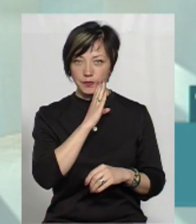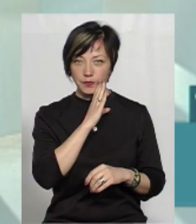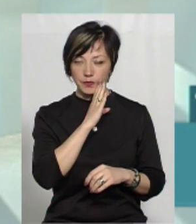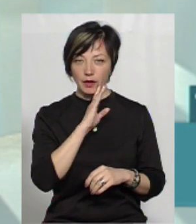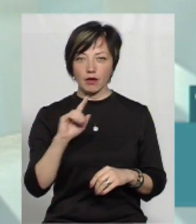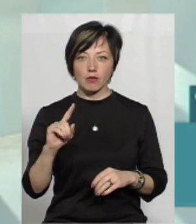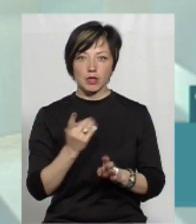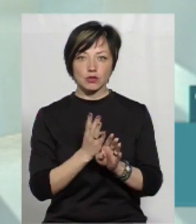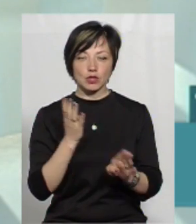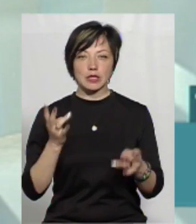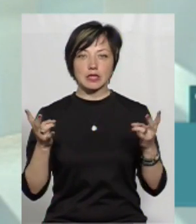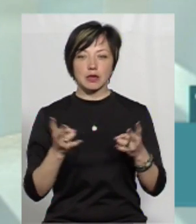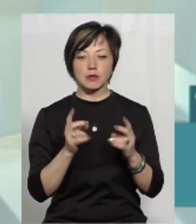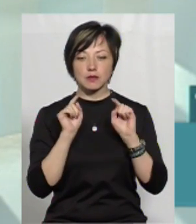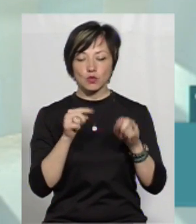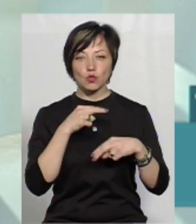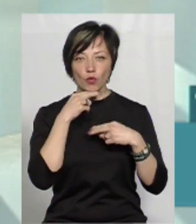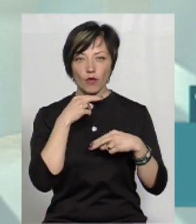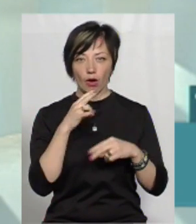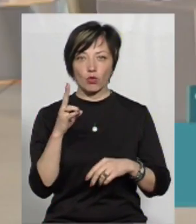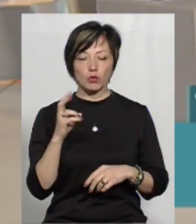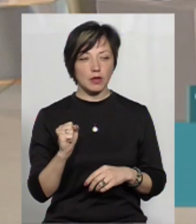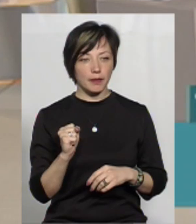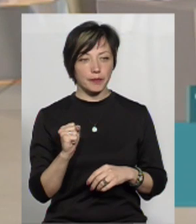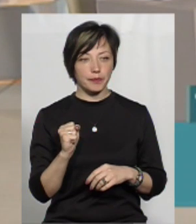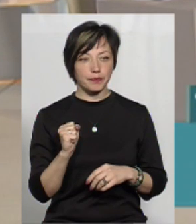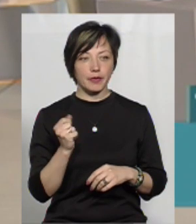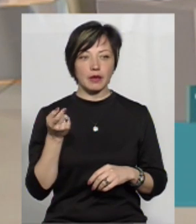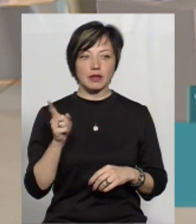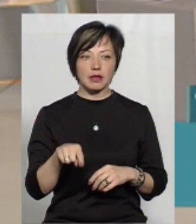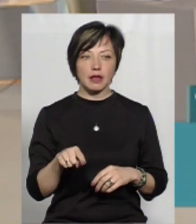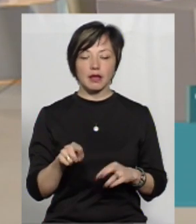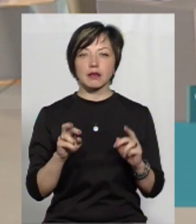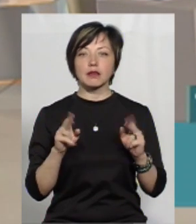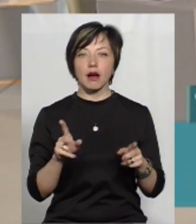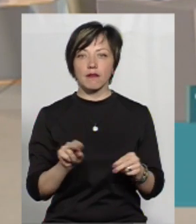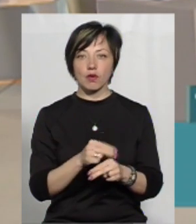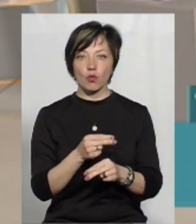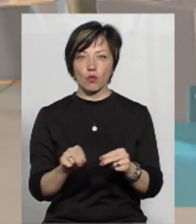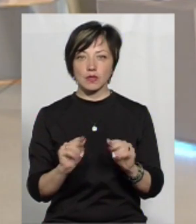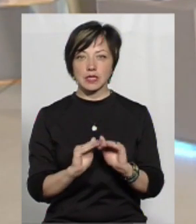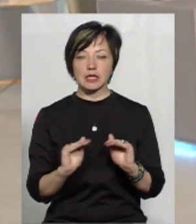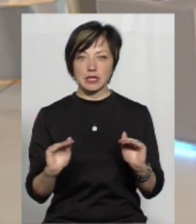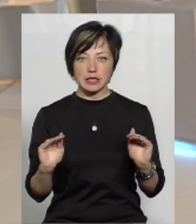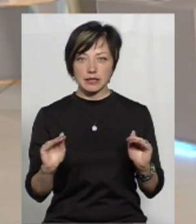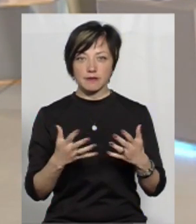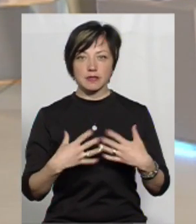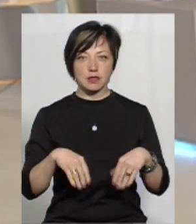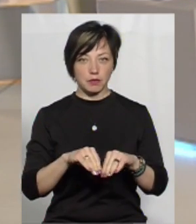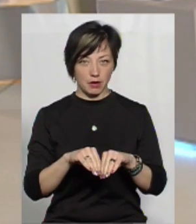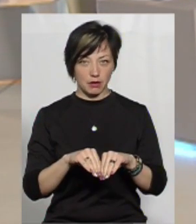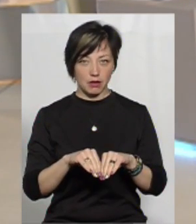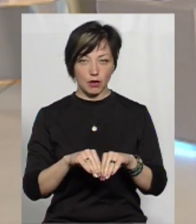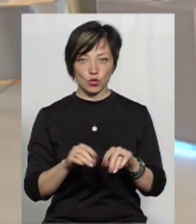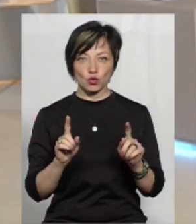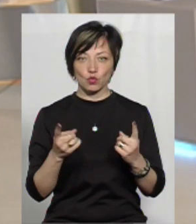В першу чергу, треба звернути увагу на те, яким чином виховуються діти в сім'ях.